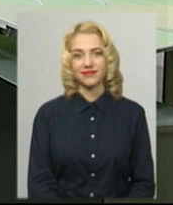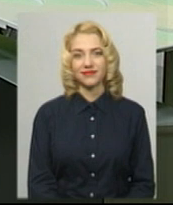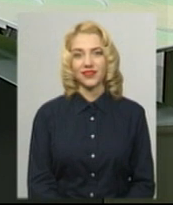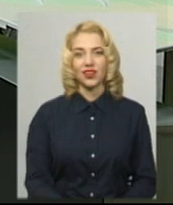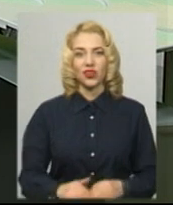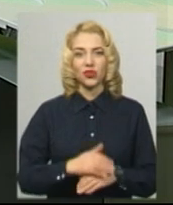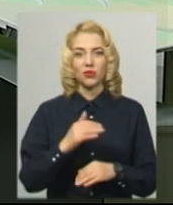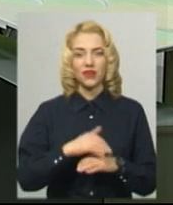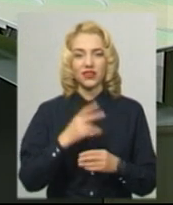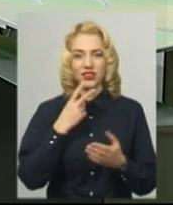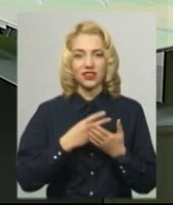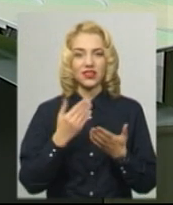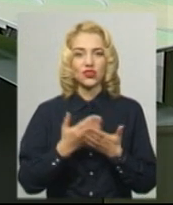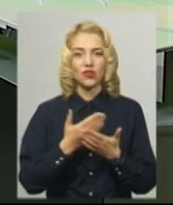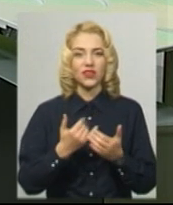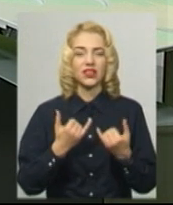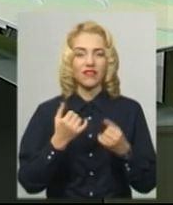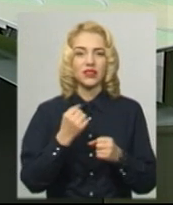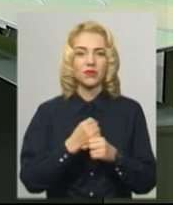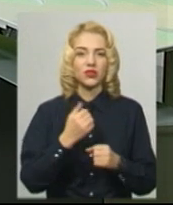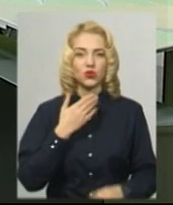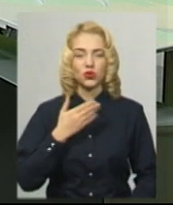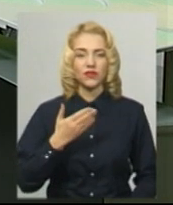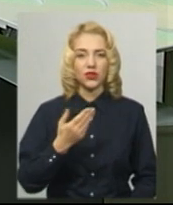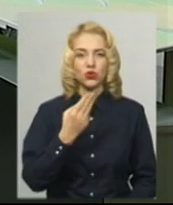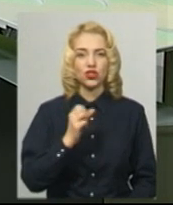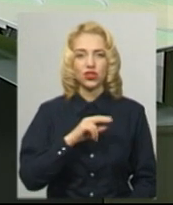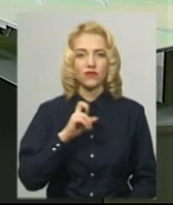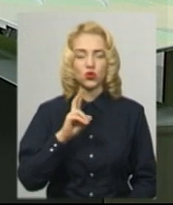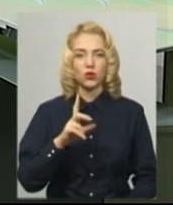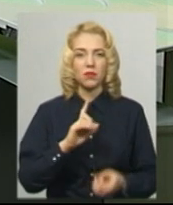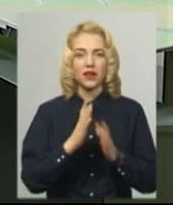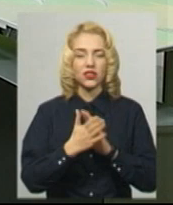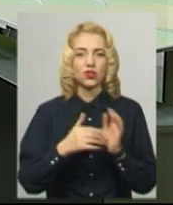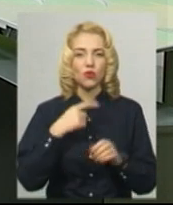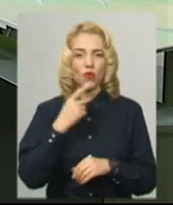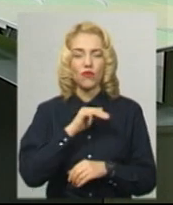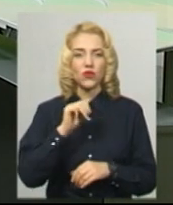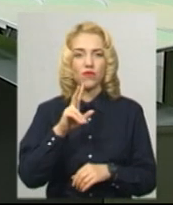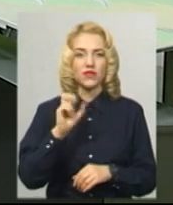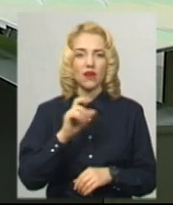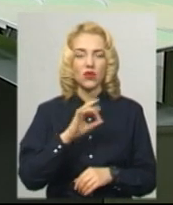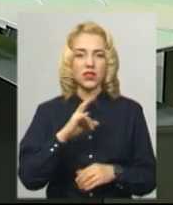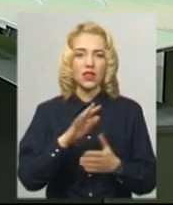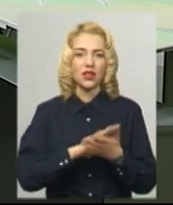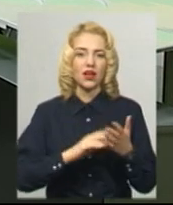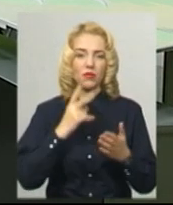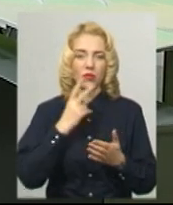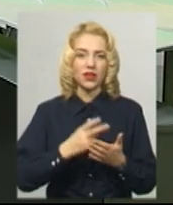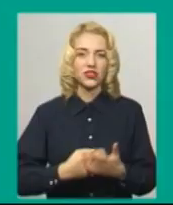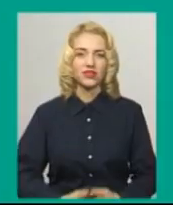Доброго вечора, в ефірі новини. У студії для вас працює ведуча Катерина Шевчук, на жесту умову перекладає Оксана Фіновська. Далі ви побачите.